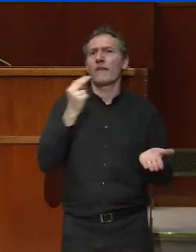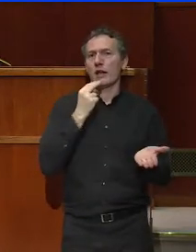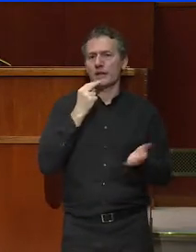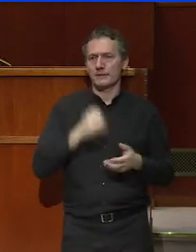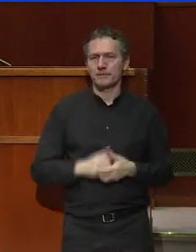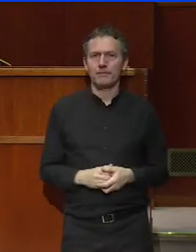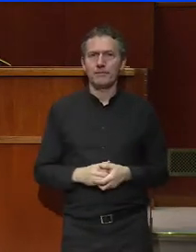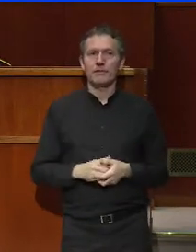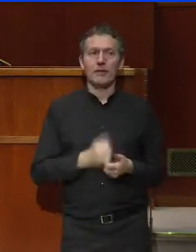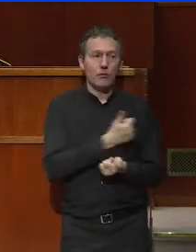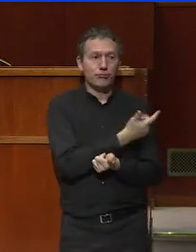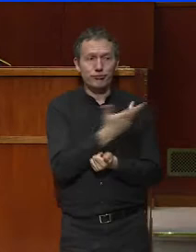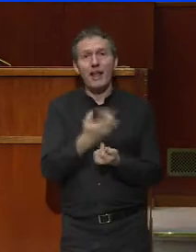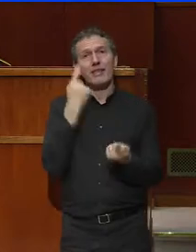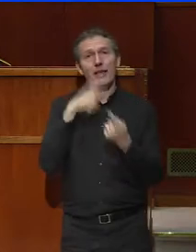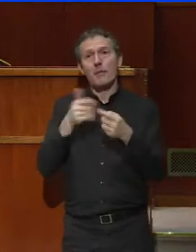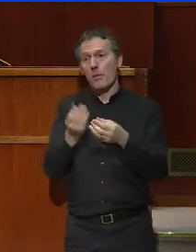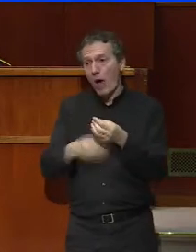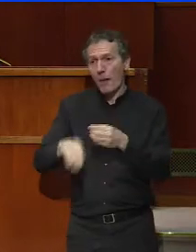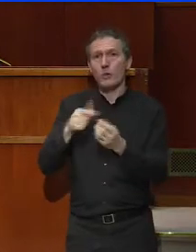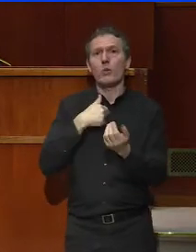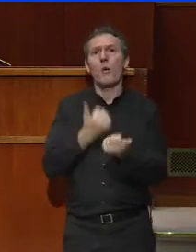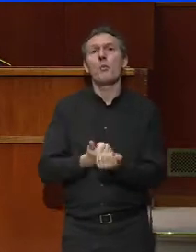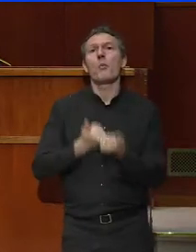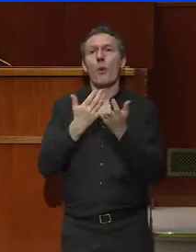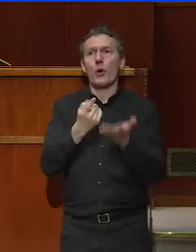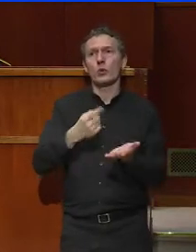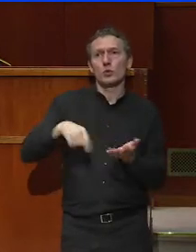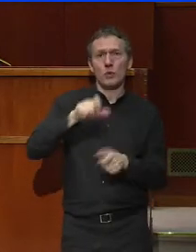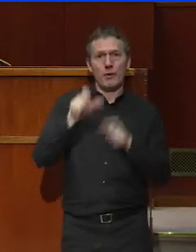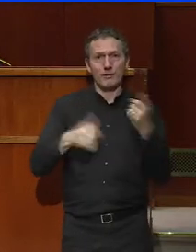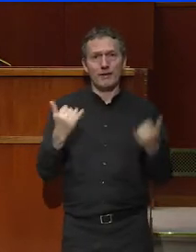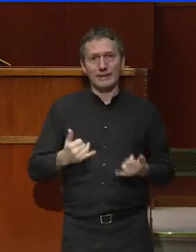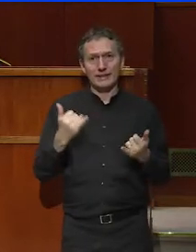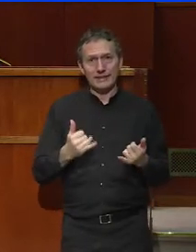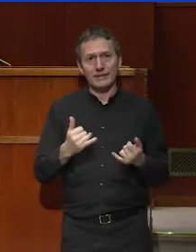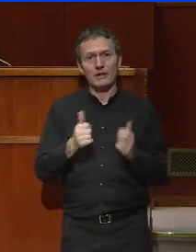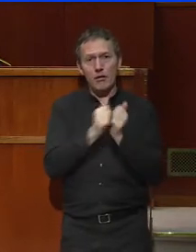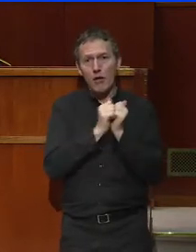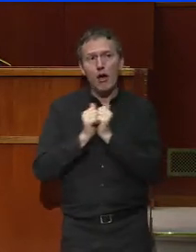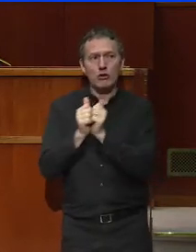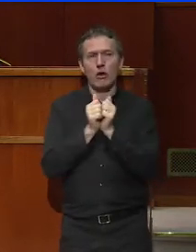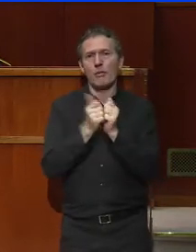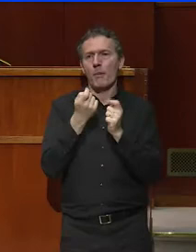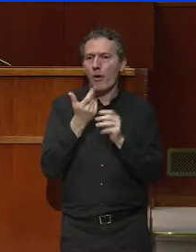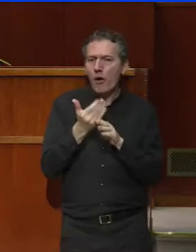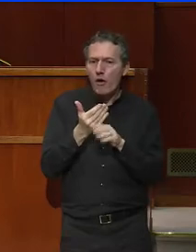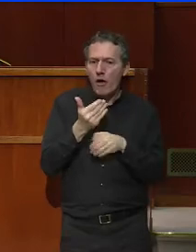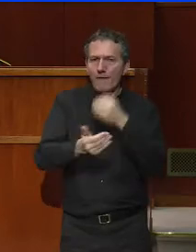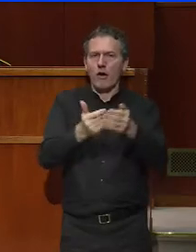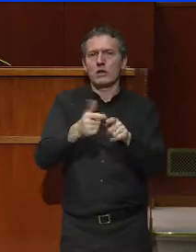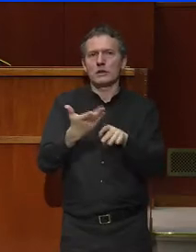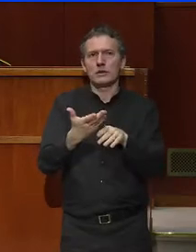En plus de ces thèmes, je vous propose, monsieur le Président, mesdames et messieurs les conseillers, de prendre ensemble un peu d'avance sur le futur,